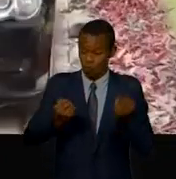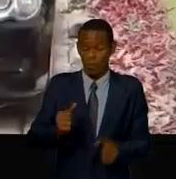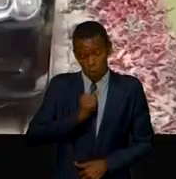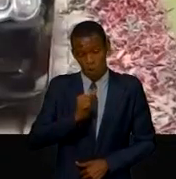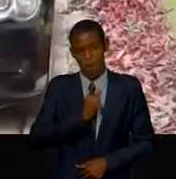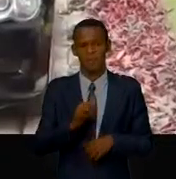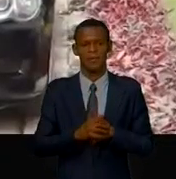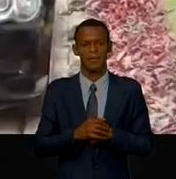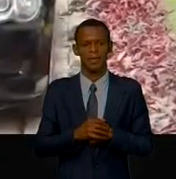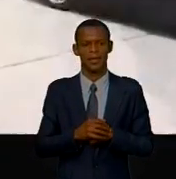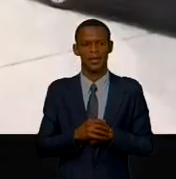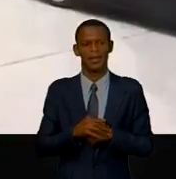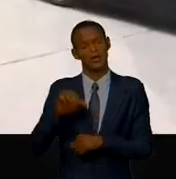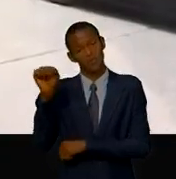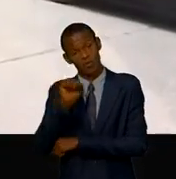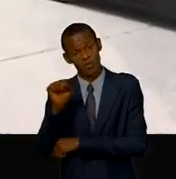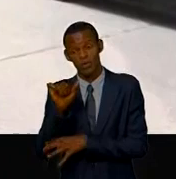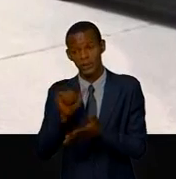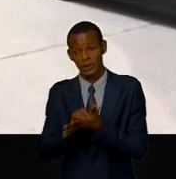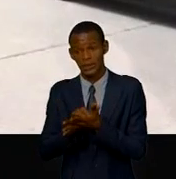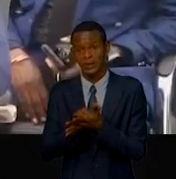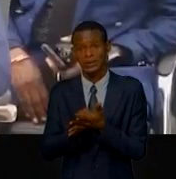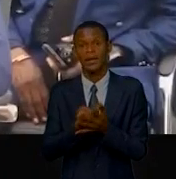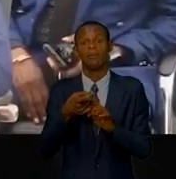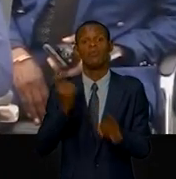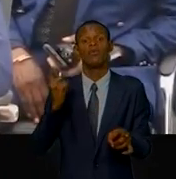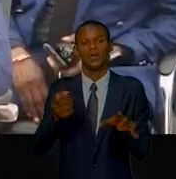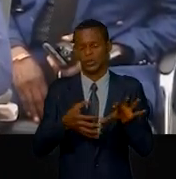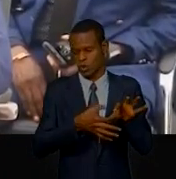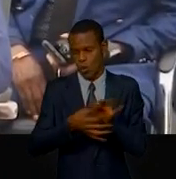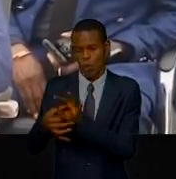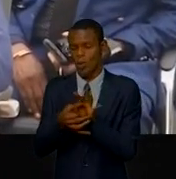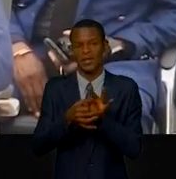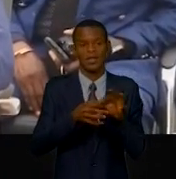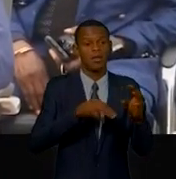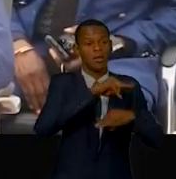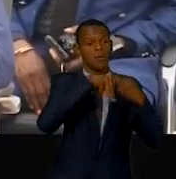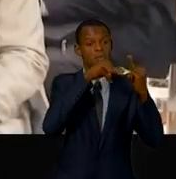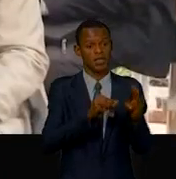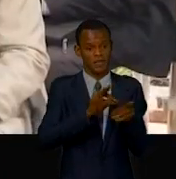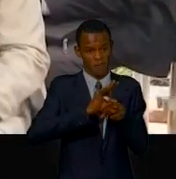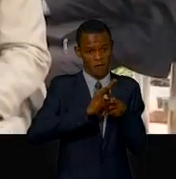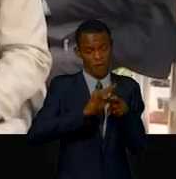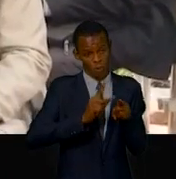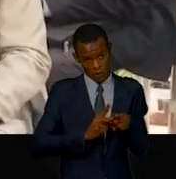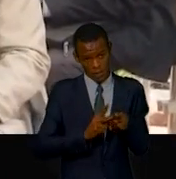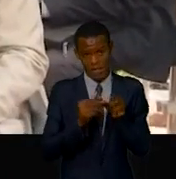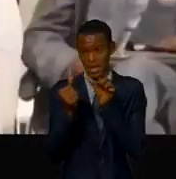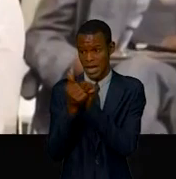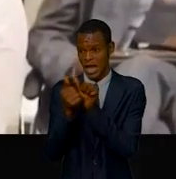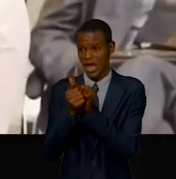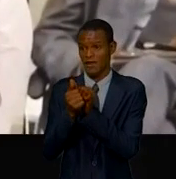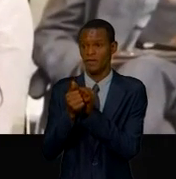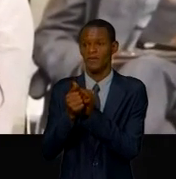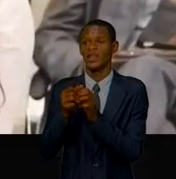véhicule, c'est aussi le fruit de la collaboration entre le ministère de la formation professionnelle Arrêt métier, Afriland, Festbank